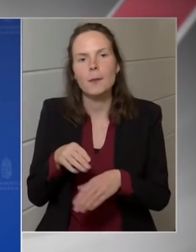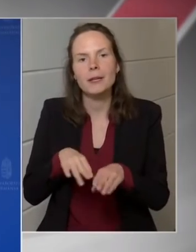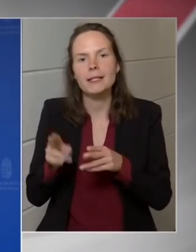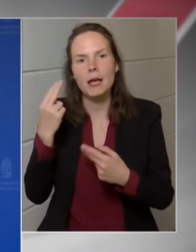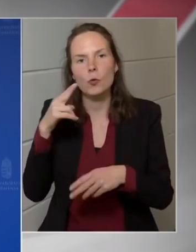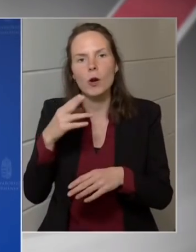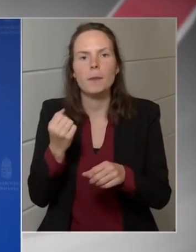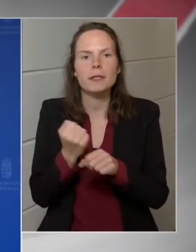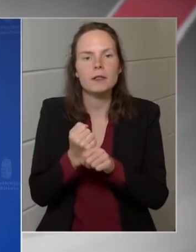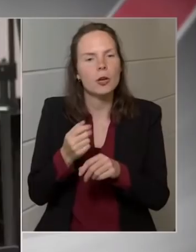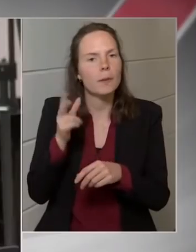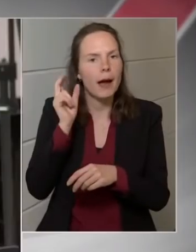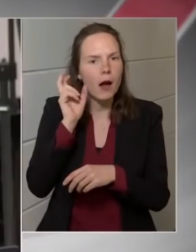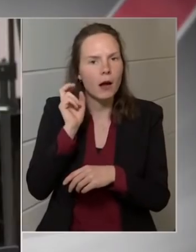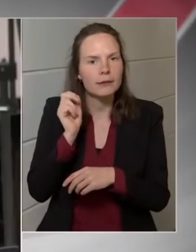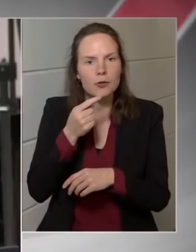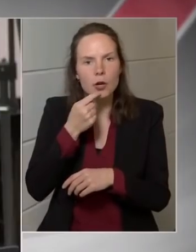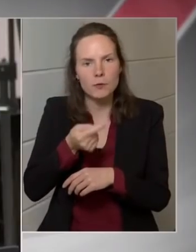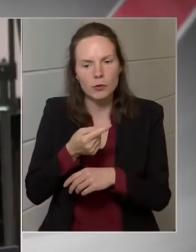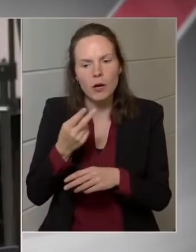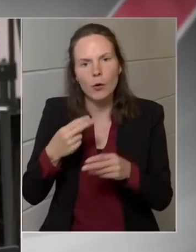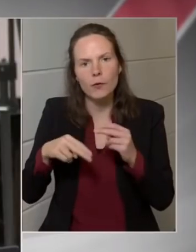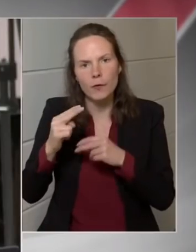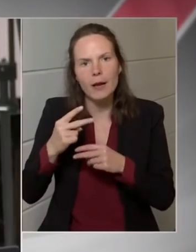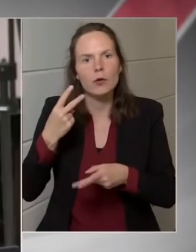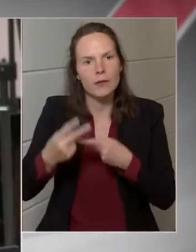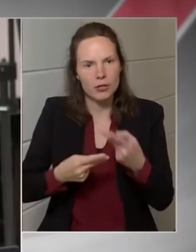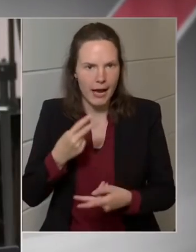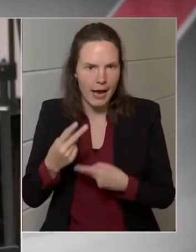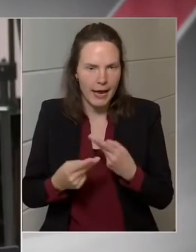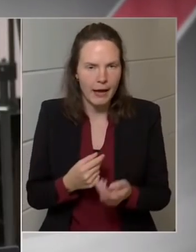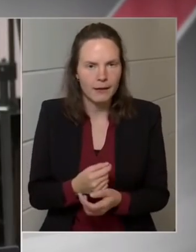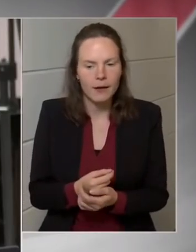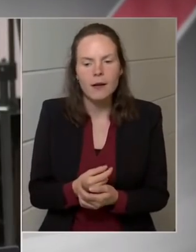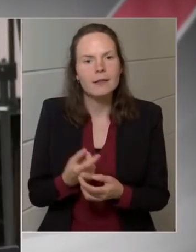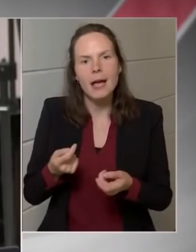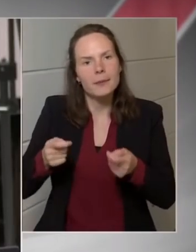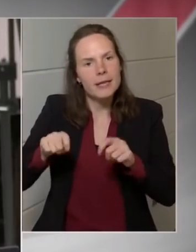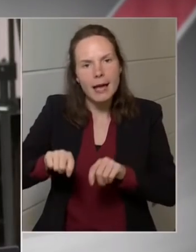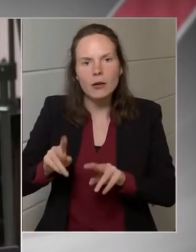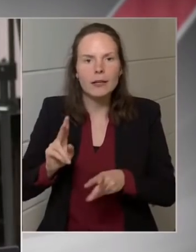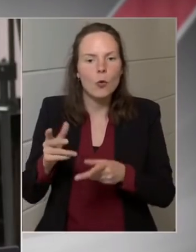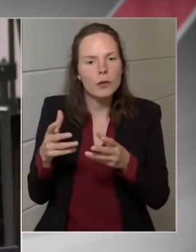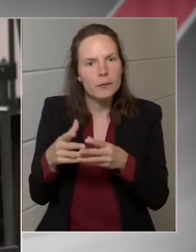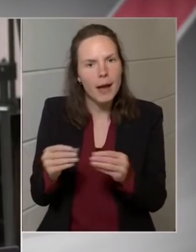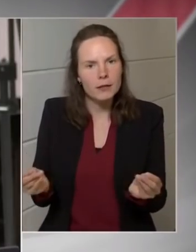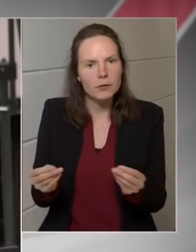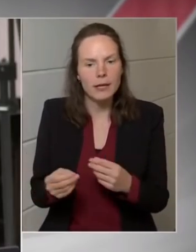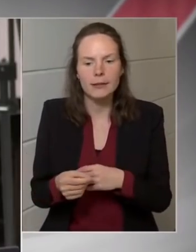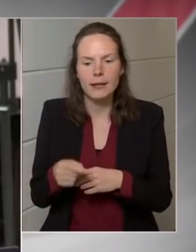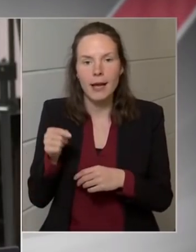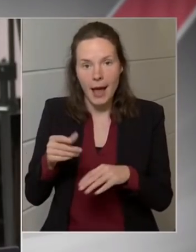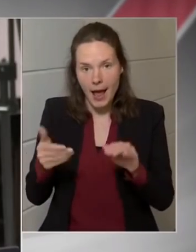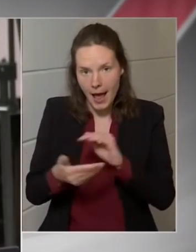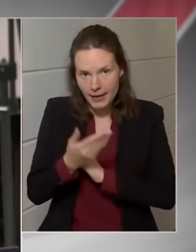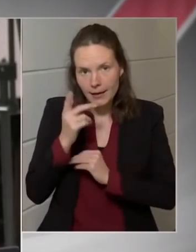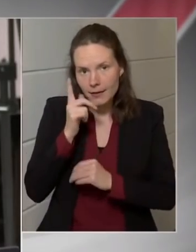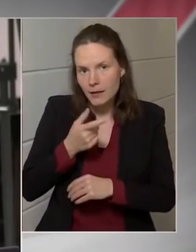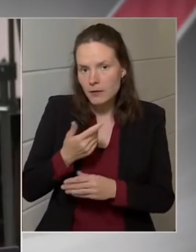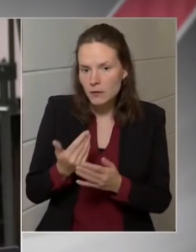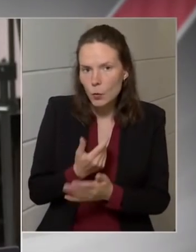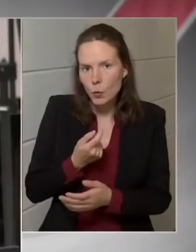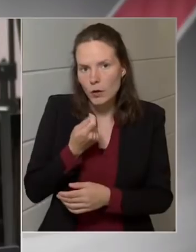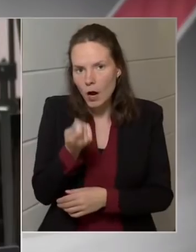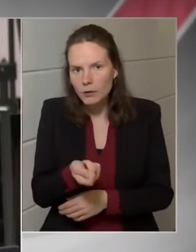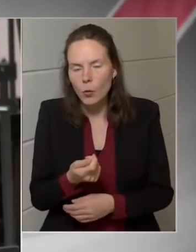Köszönöm. A Katával kapcsolatban lenne kérdésem. Varga Mihály miniszter úr a bizottsági meghallgatásán, mert kilátásba